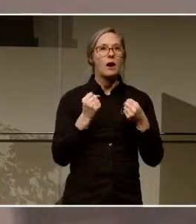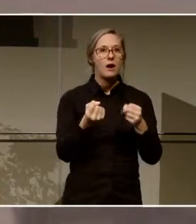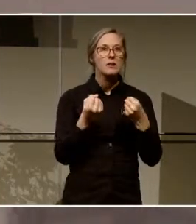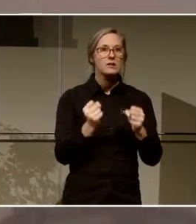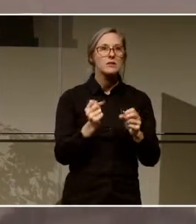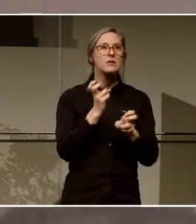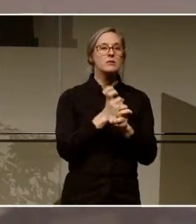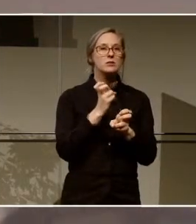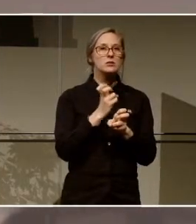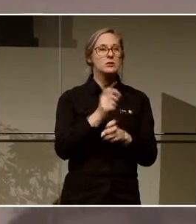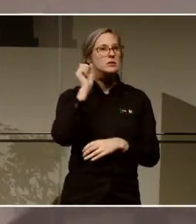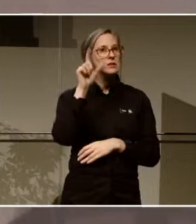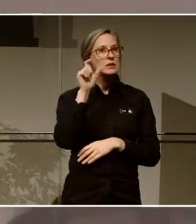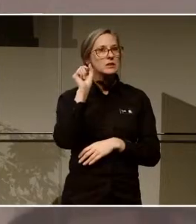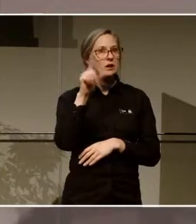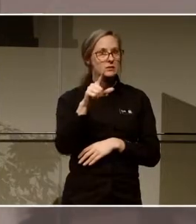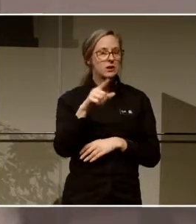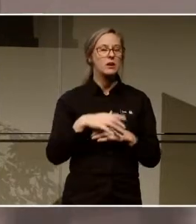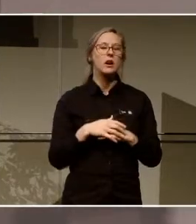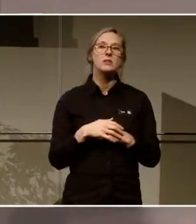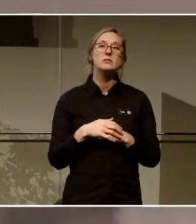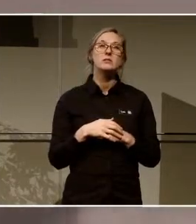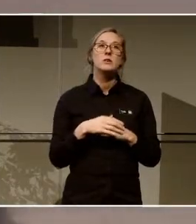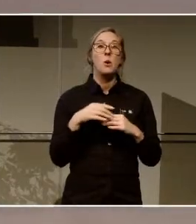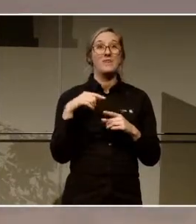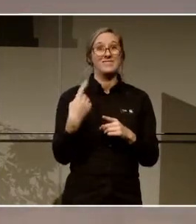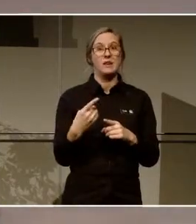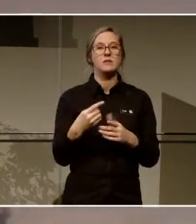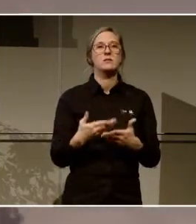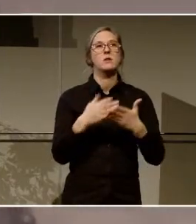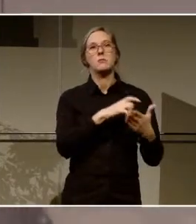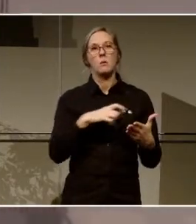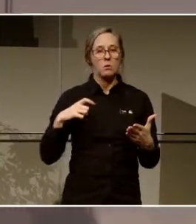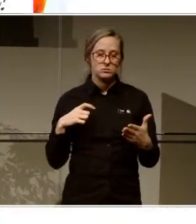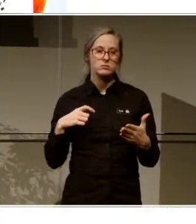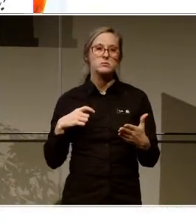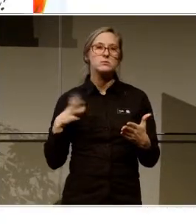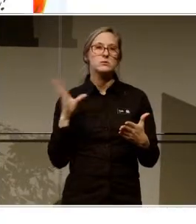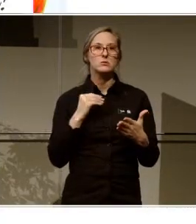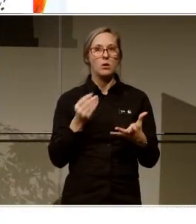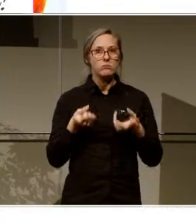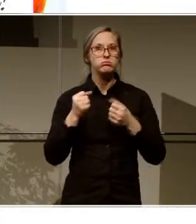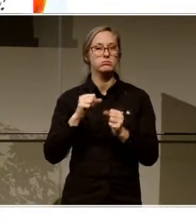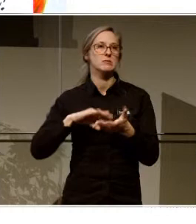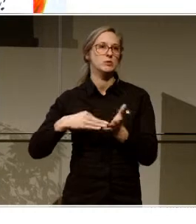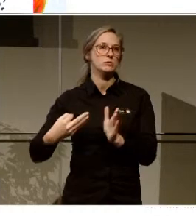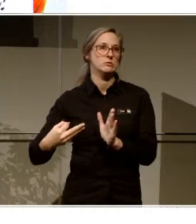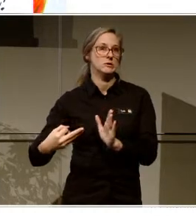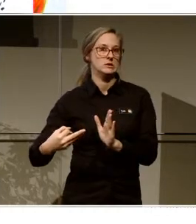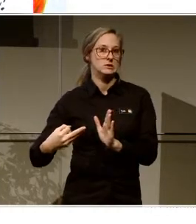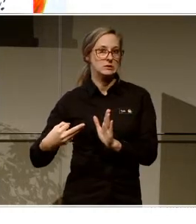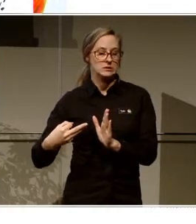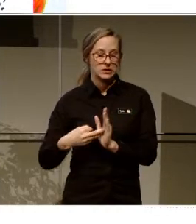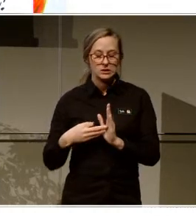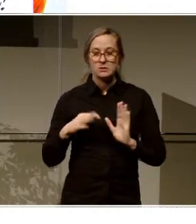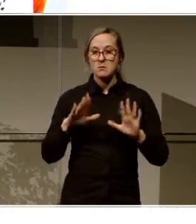digitaliseringsfrågor. Och det har ju varit hjälp för oss för att få igenom det här projektet. Man